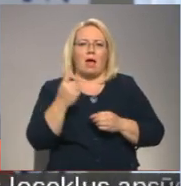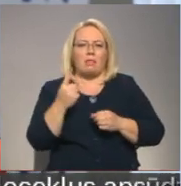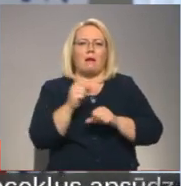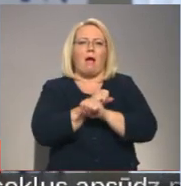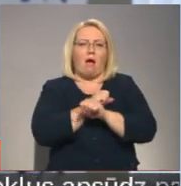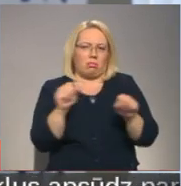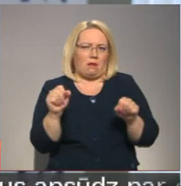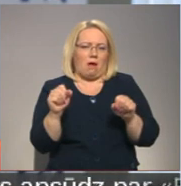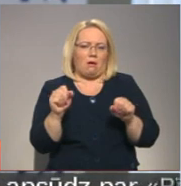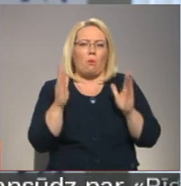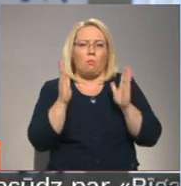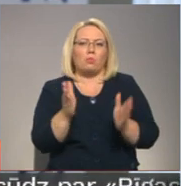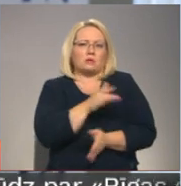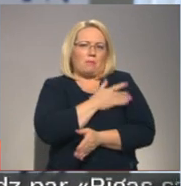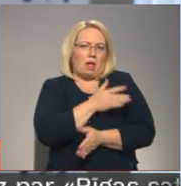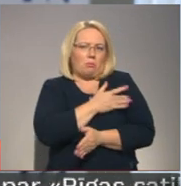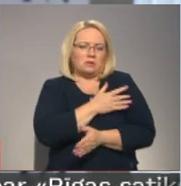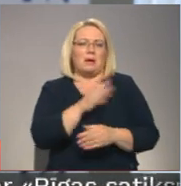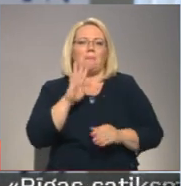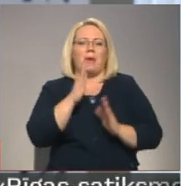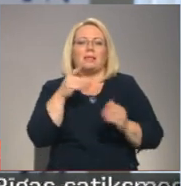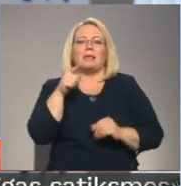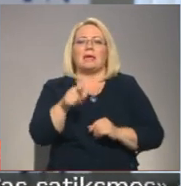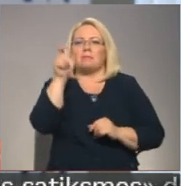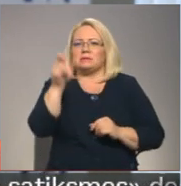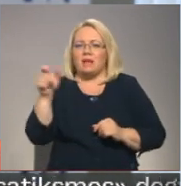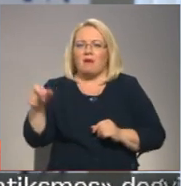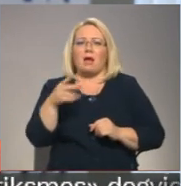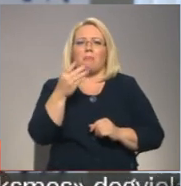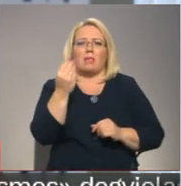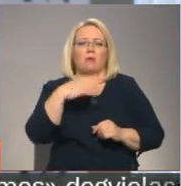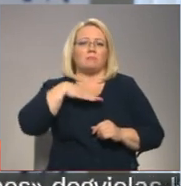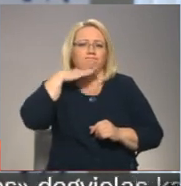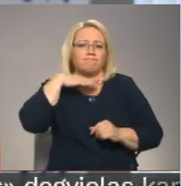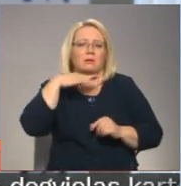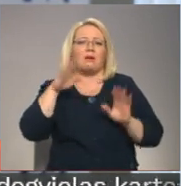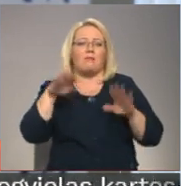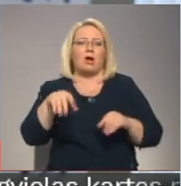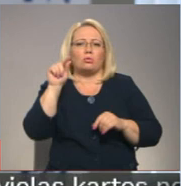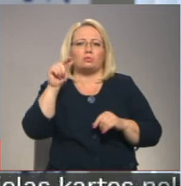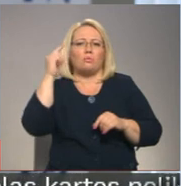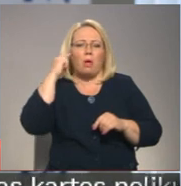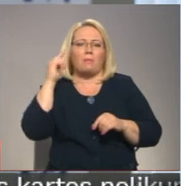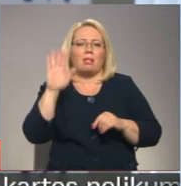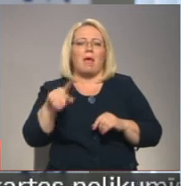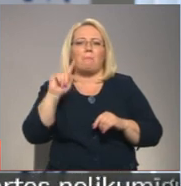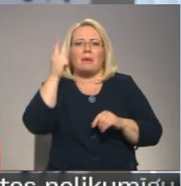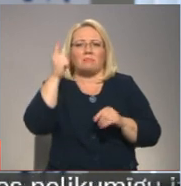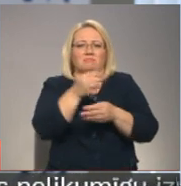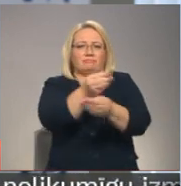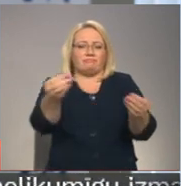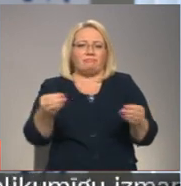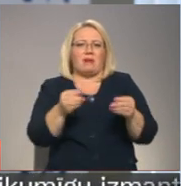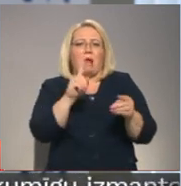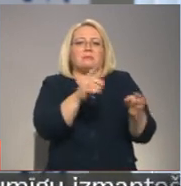atrak un tas būs apkalpots. Bet tie, kam nav tas tik svarīgi, var arī padomāt par tiem, tas ir svarīgi